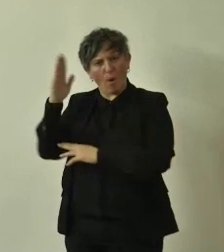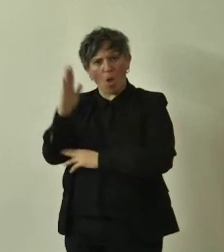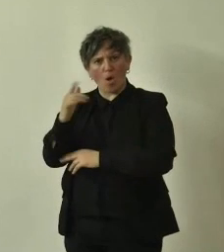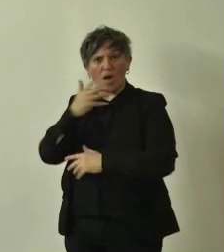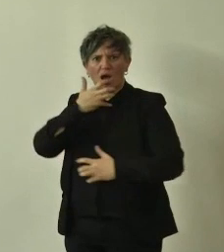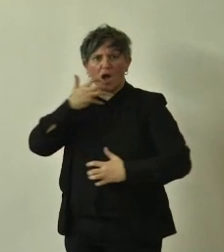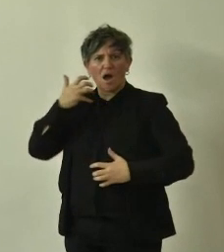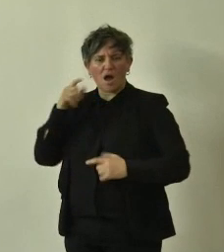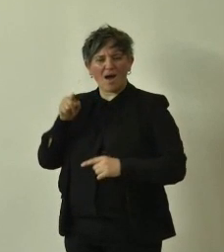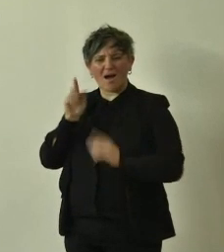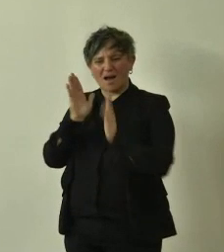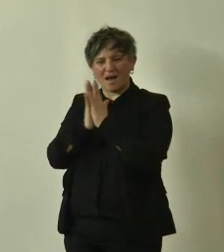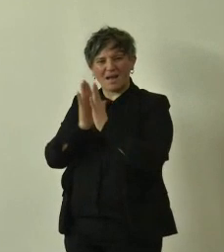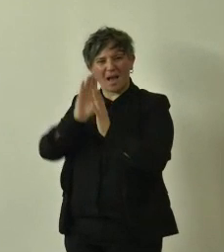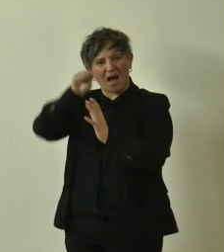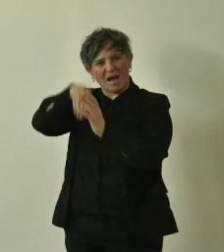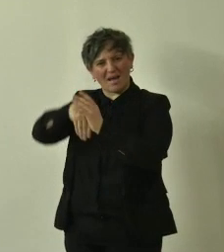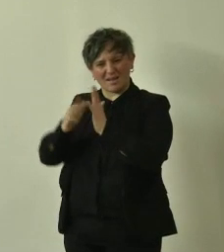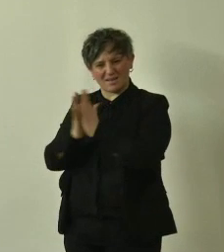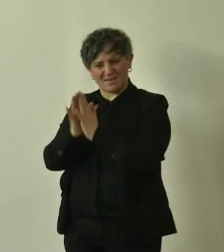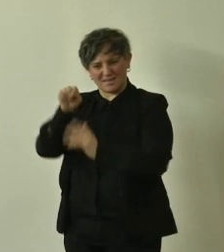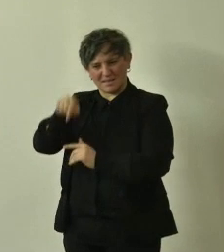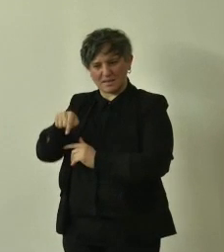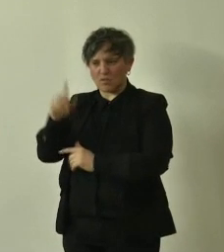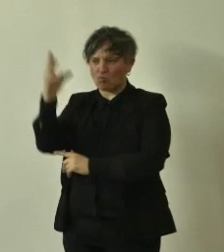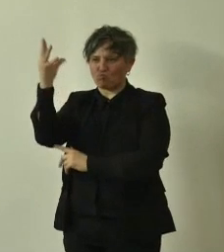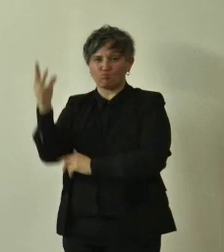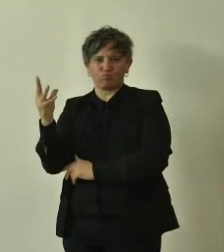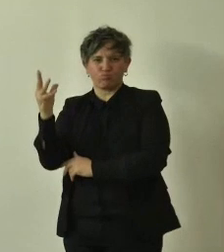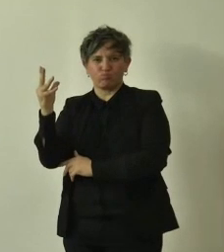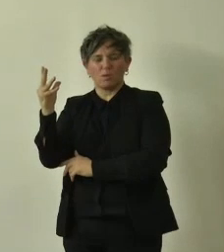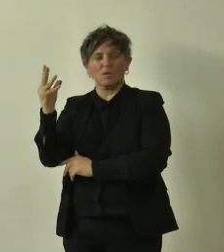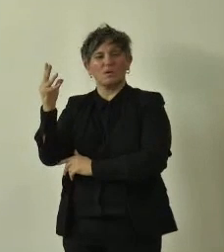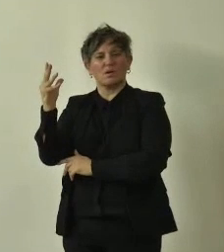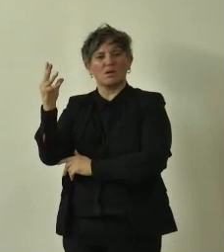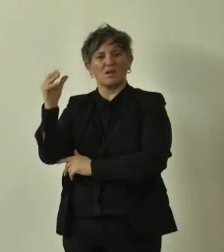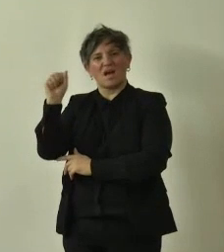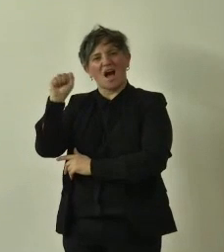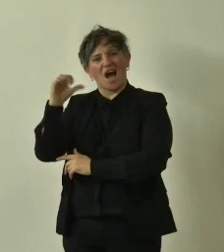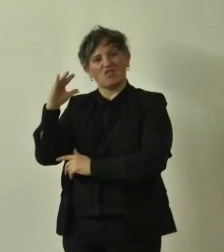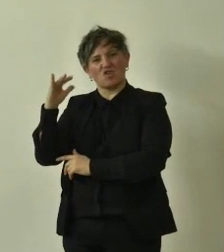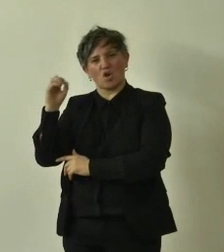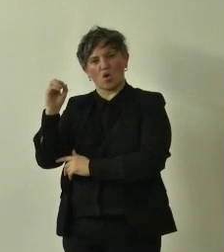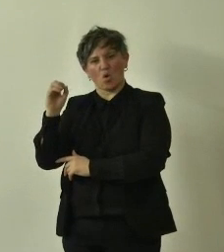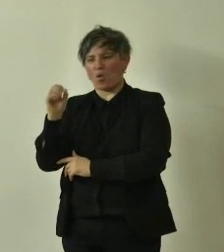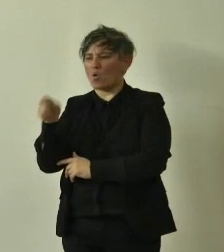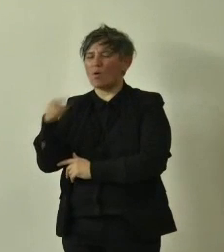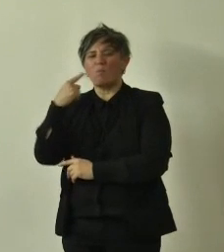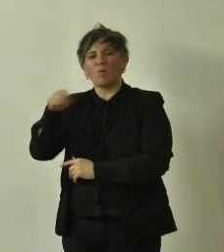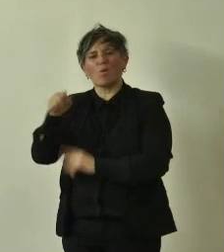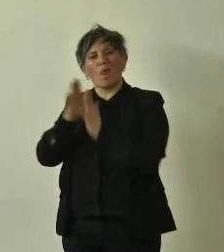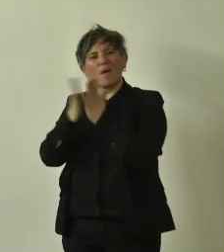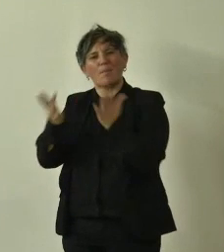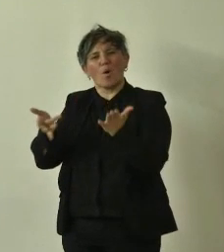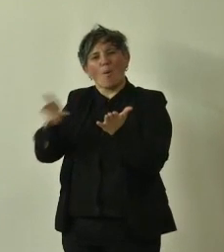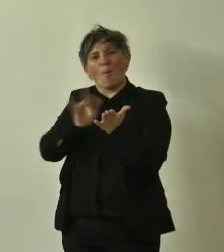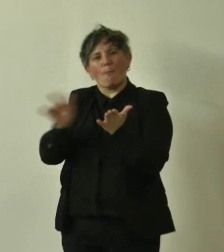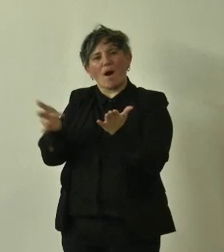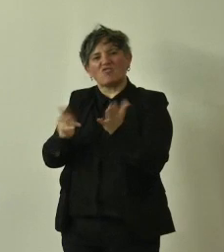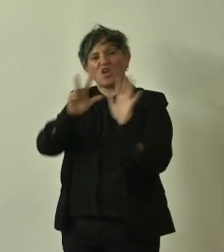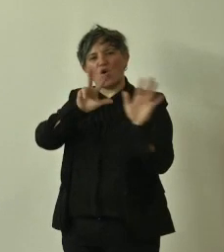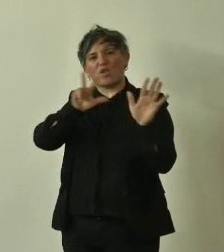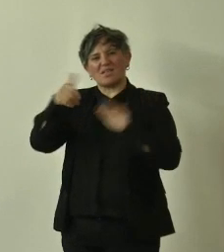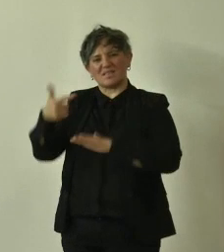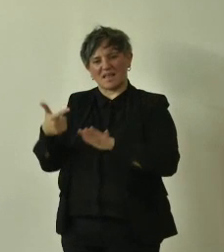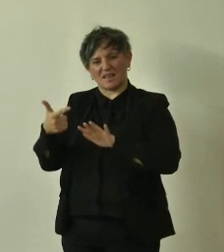sagrato campeggia un acero per la verità allora siamo a pagina 87 per la verità